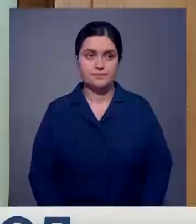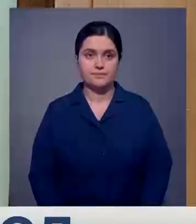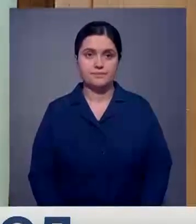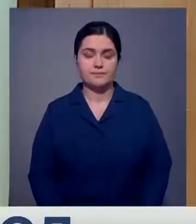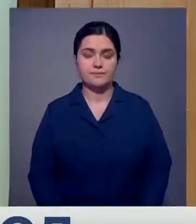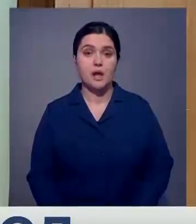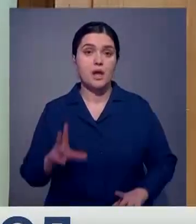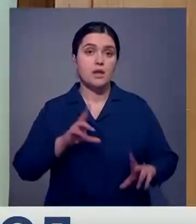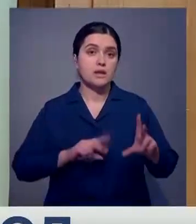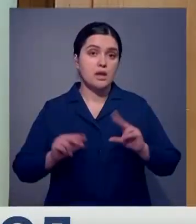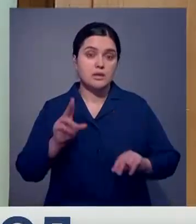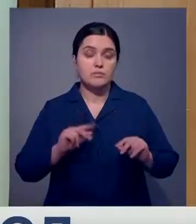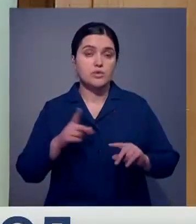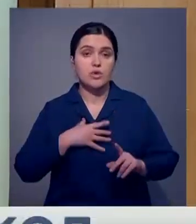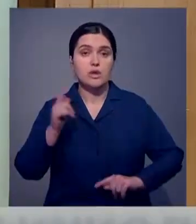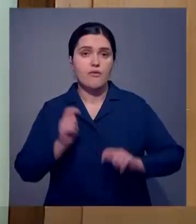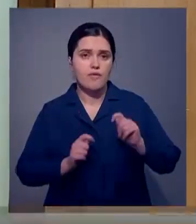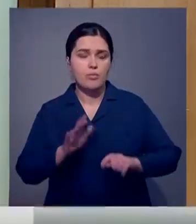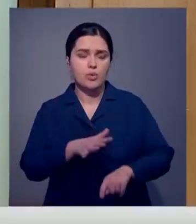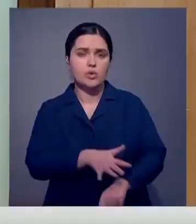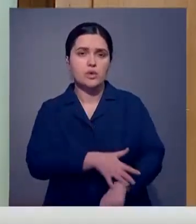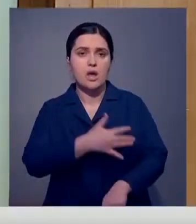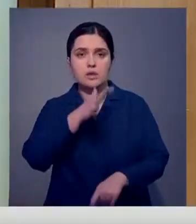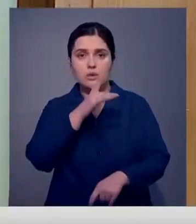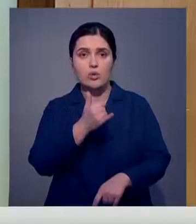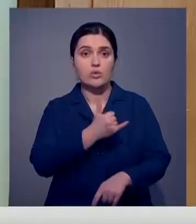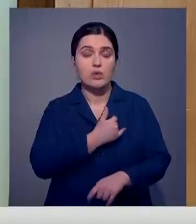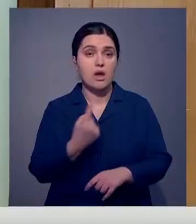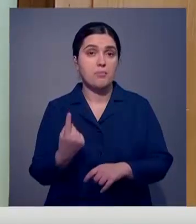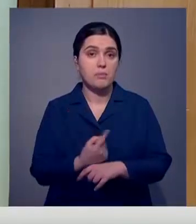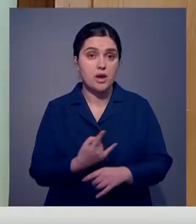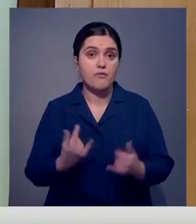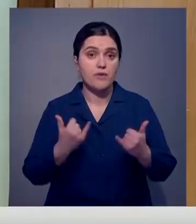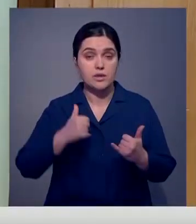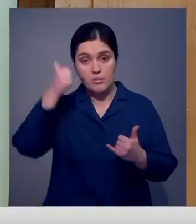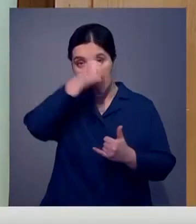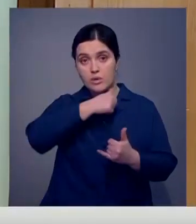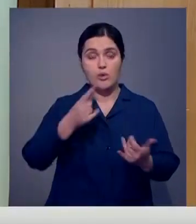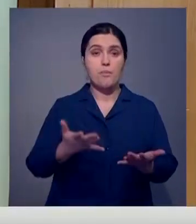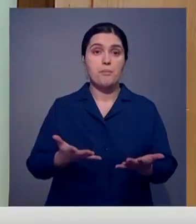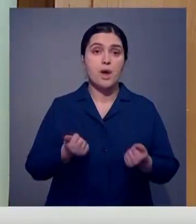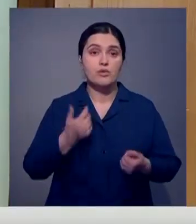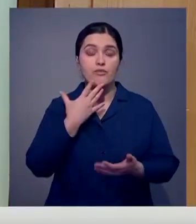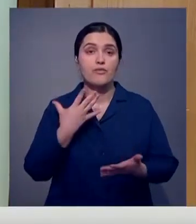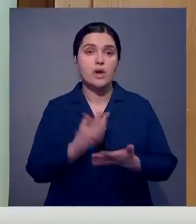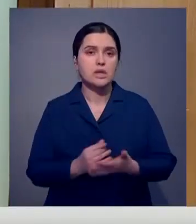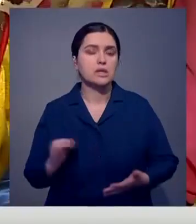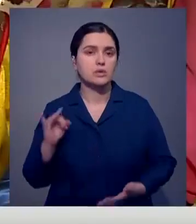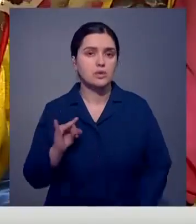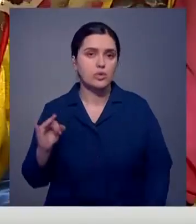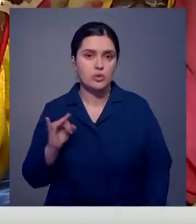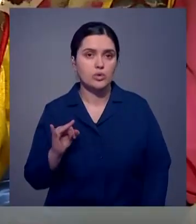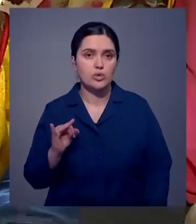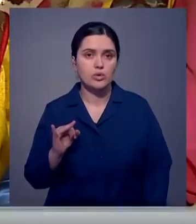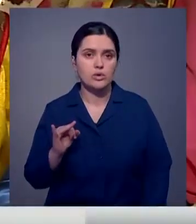Надеемся, что наш фестиваль будет долгосрочным. Он у нас первый в этом году. Он получит свою историю.